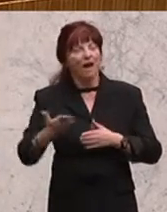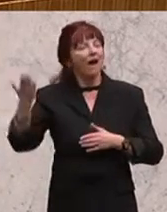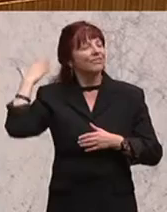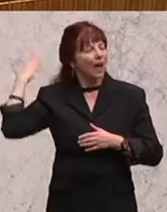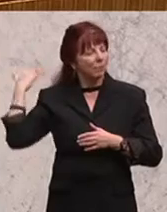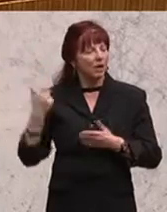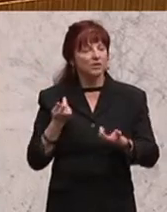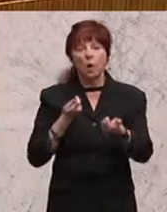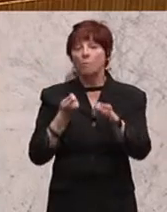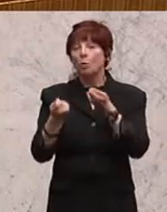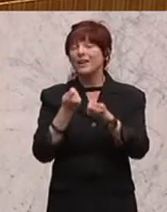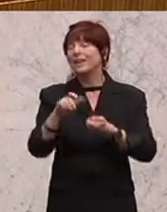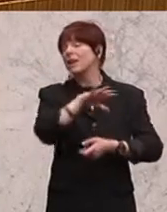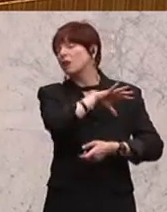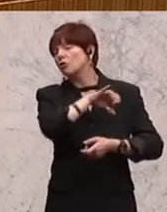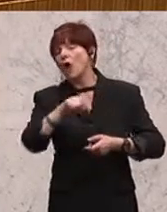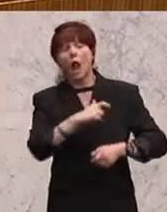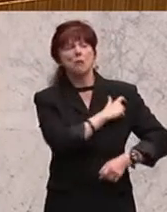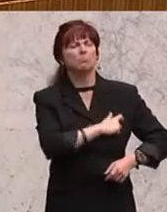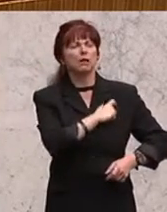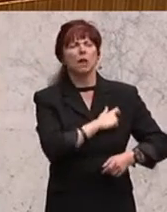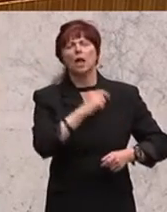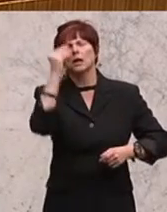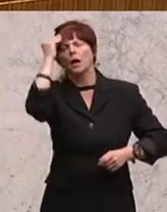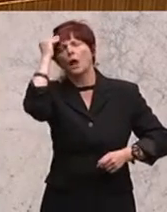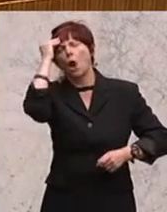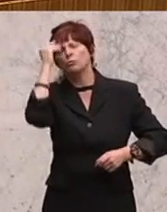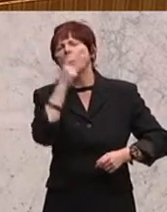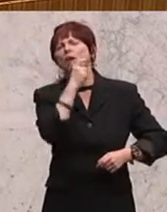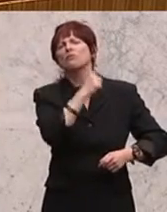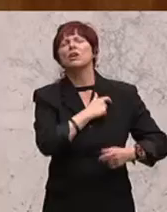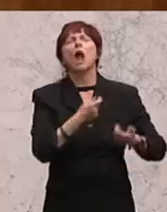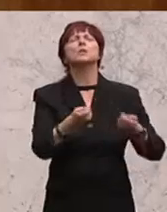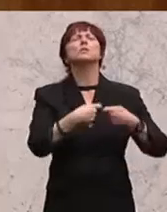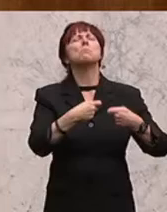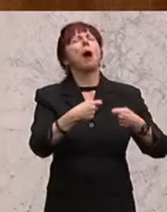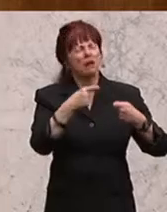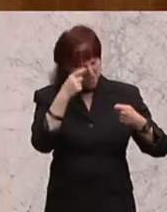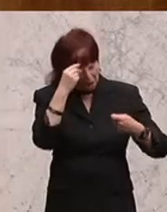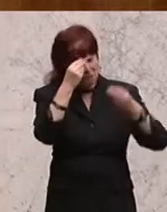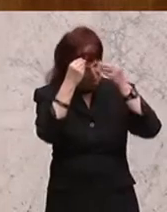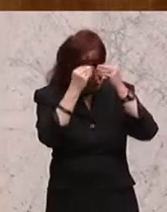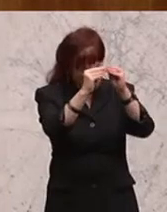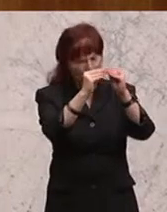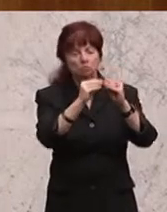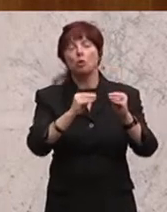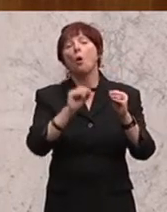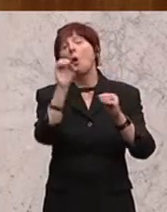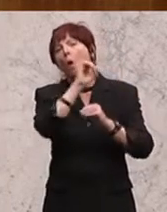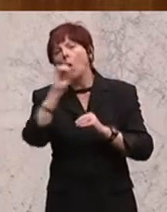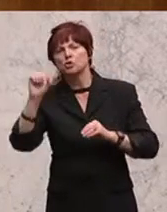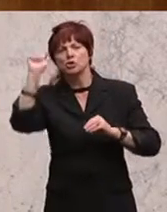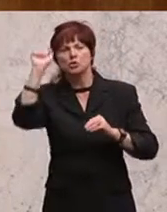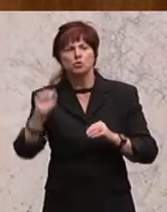waren damals beseelt von diesem unerschütterlichen Glauben an die Finanzmärkte und wollten im Osten und Südosten das große